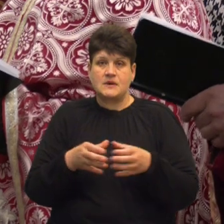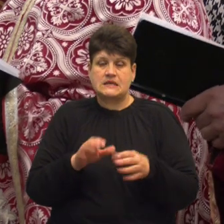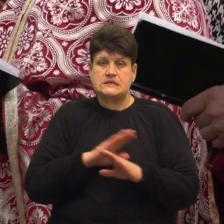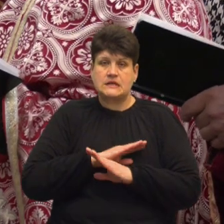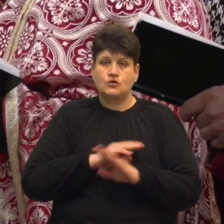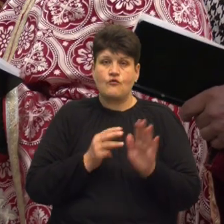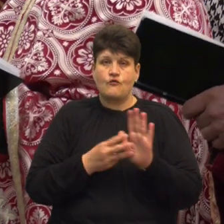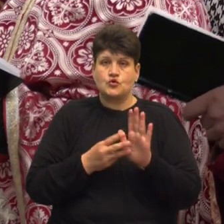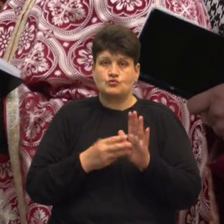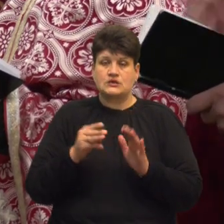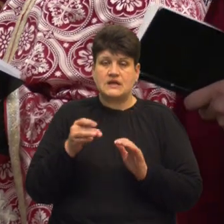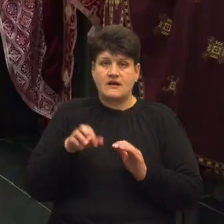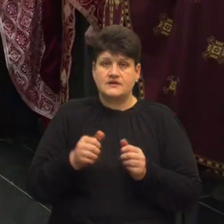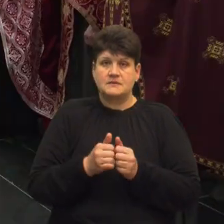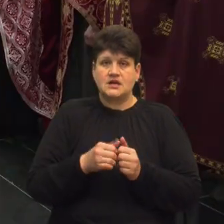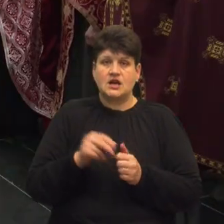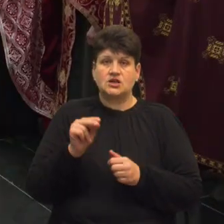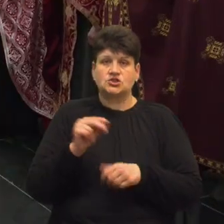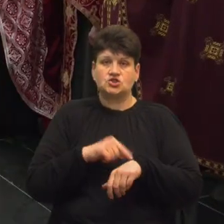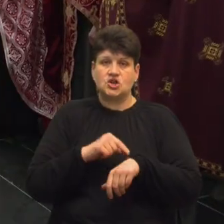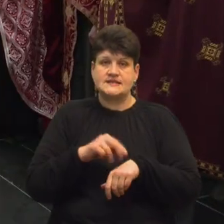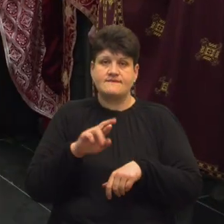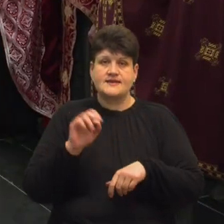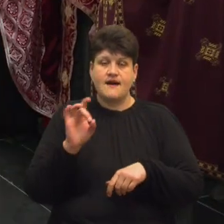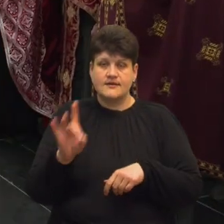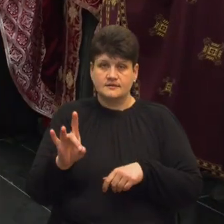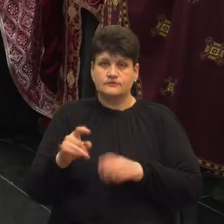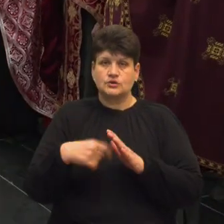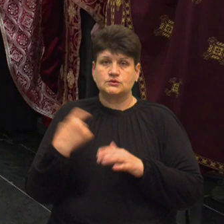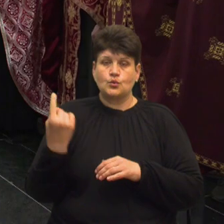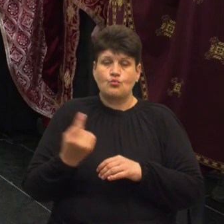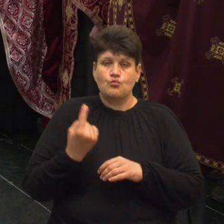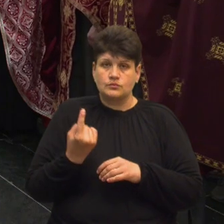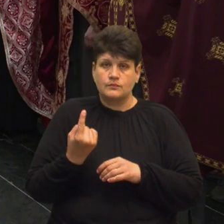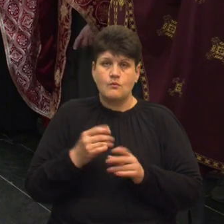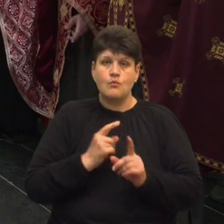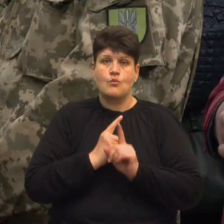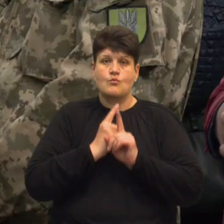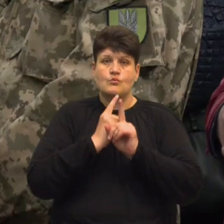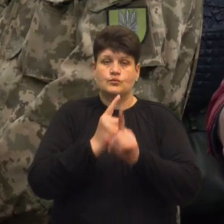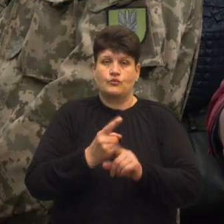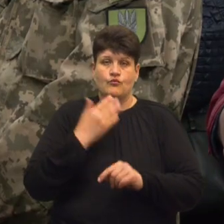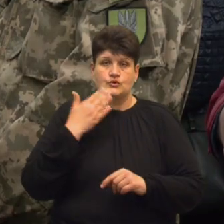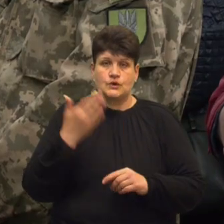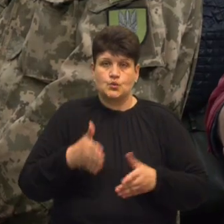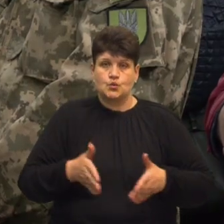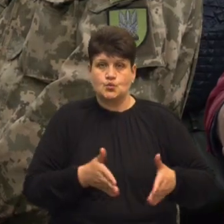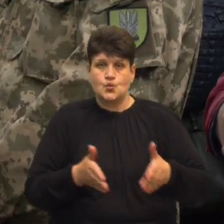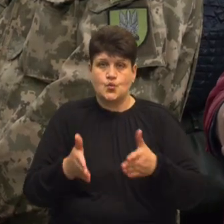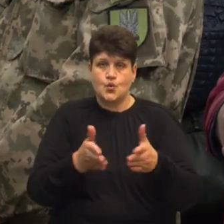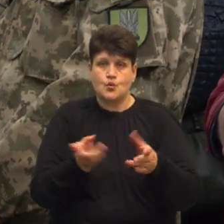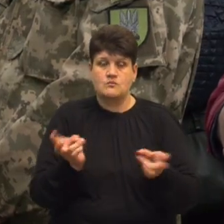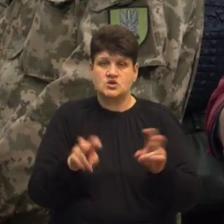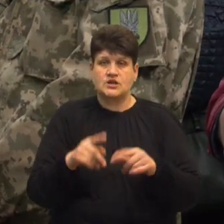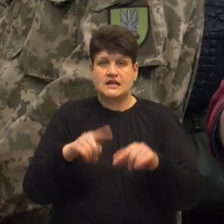травня поблизу міста Часів'яр Бахмутського району на Донеччині. Провести в останню дорогу військовослужбовця прийшли рідні,